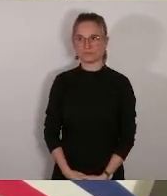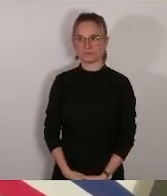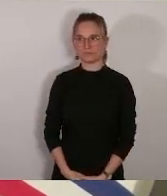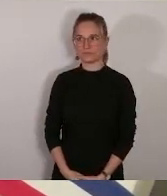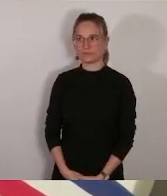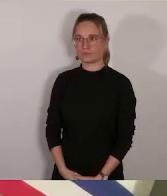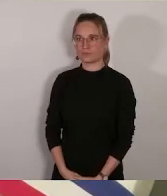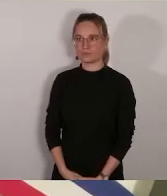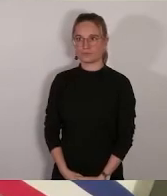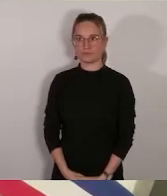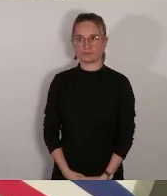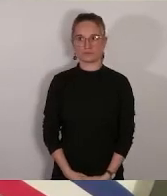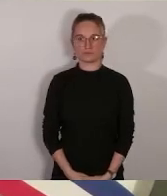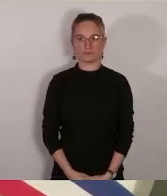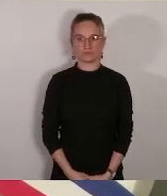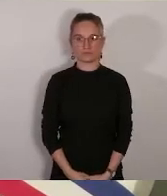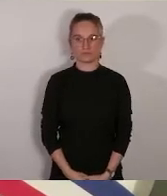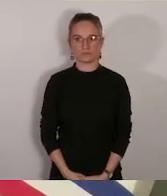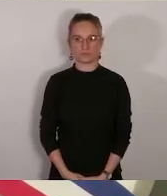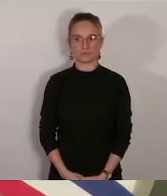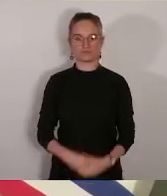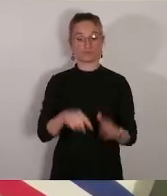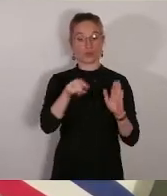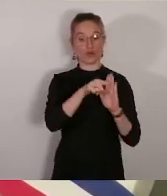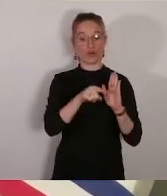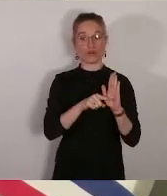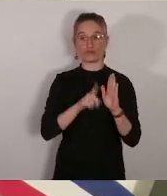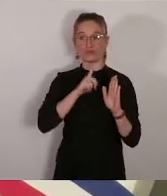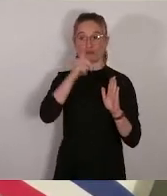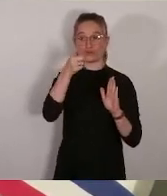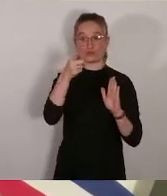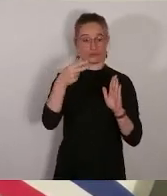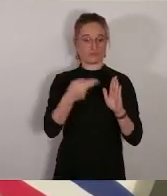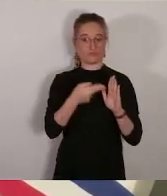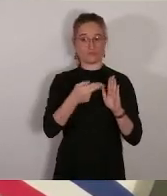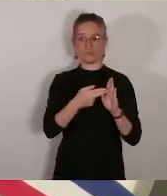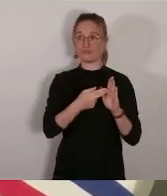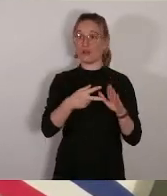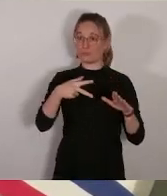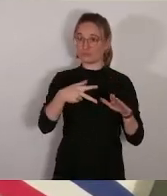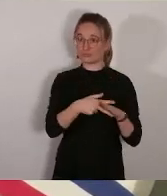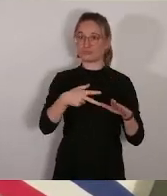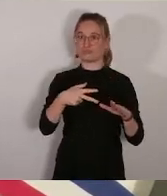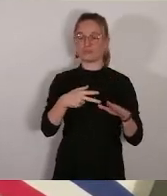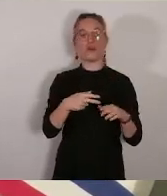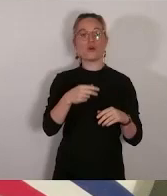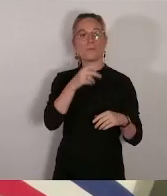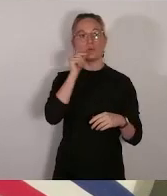J'ouvre l'ordre du jour en appelant le rapport numéro 1, M. Pélicani.